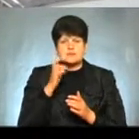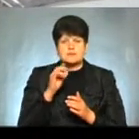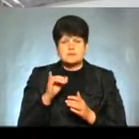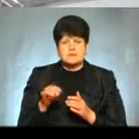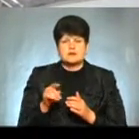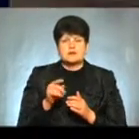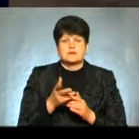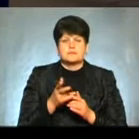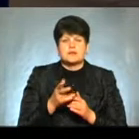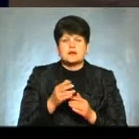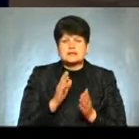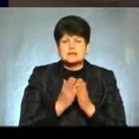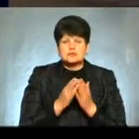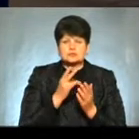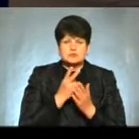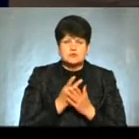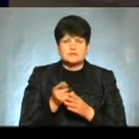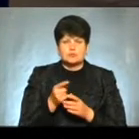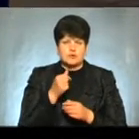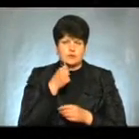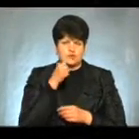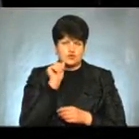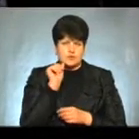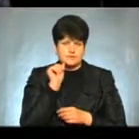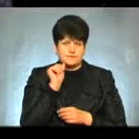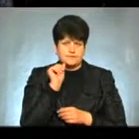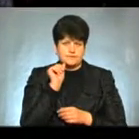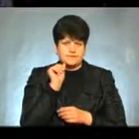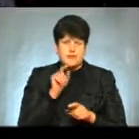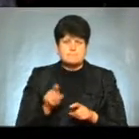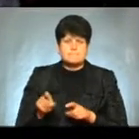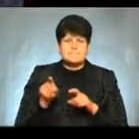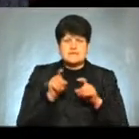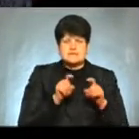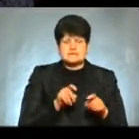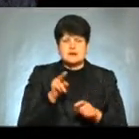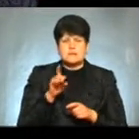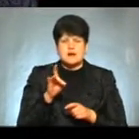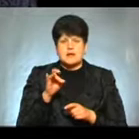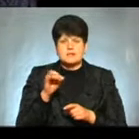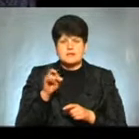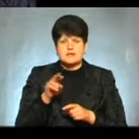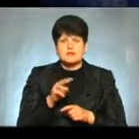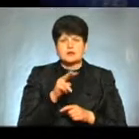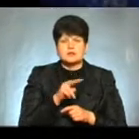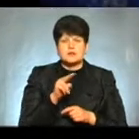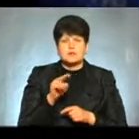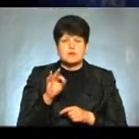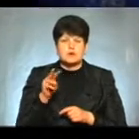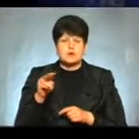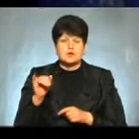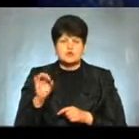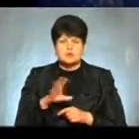-му Книжку репрезентували в Тернополі учора Переселенка з Прип'яті і ліквідатор катастрофи Людмила Поліщук, яка була на